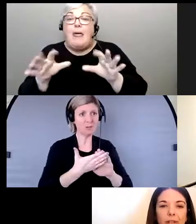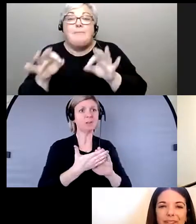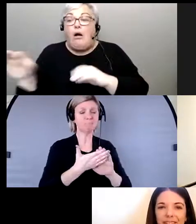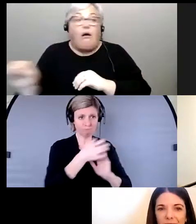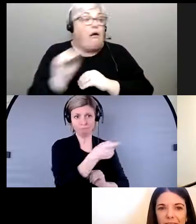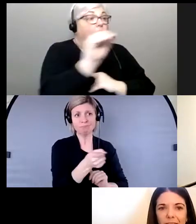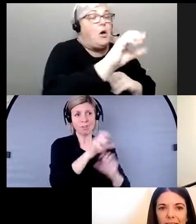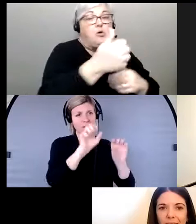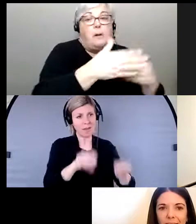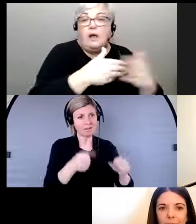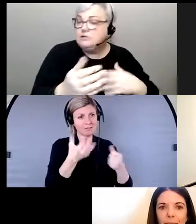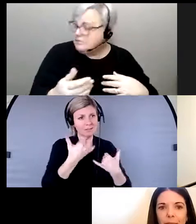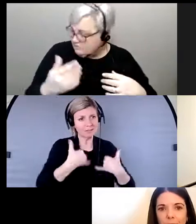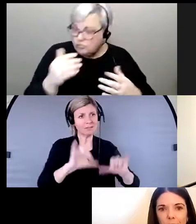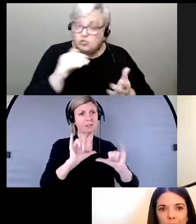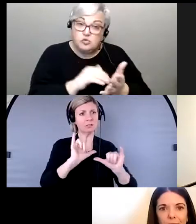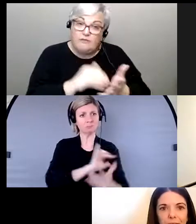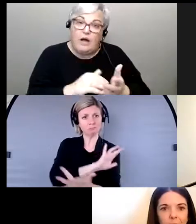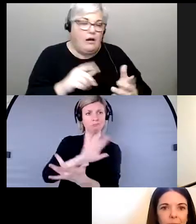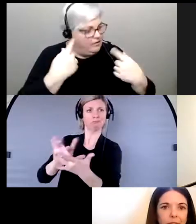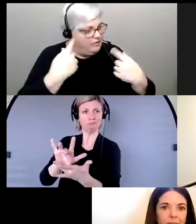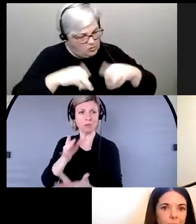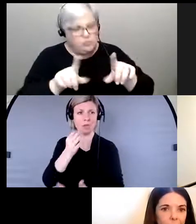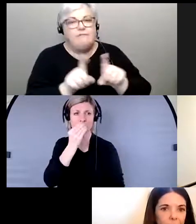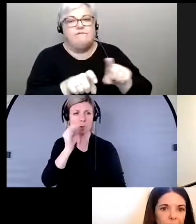la communauté, c'est souvent le cas, nous gardons le contact avec elles.